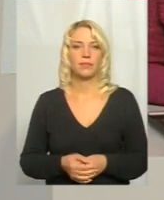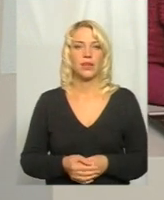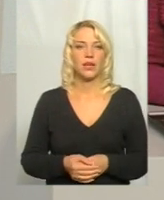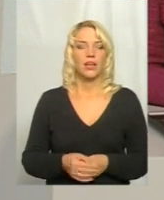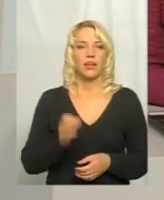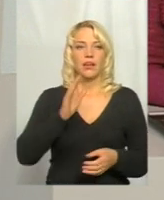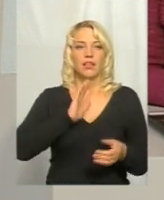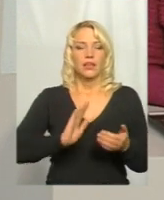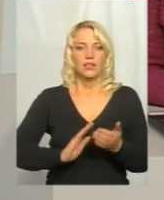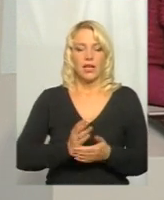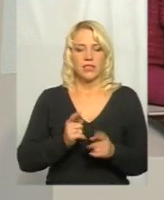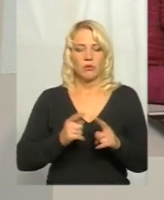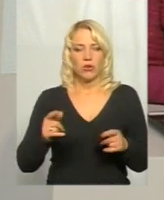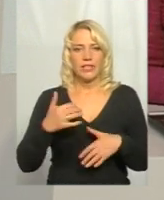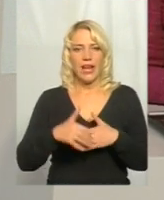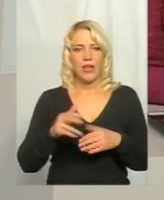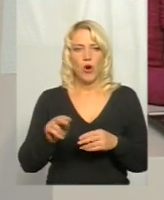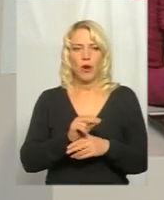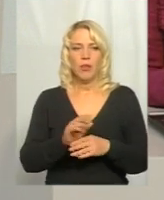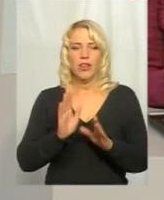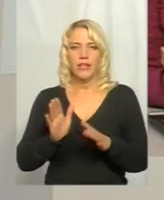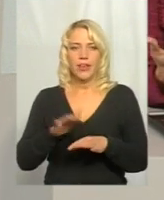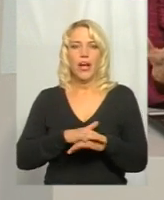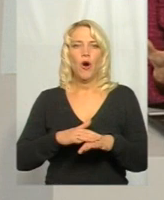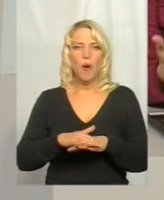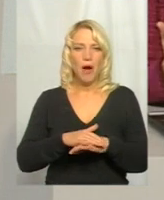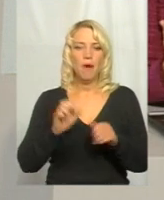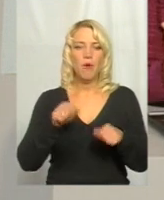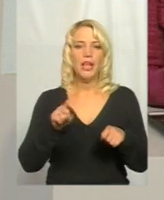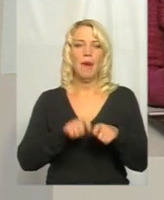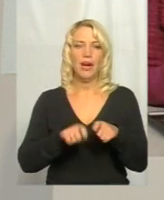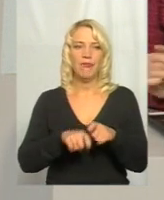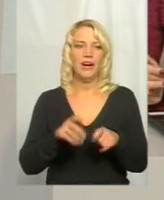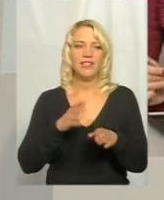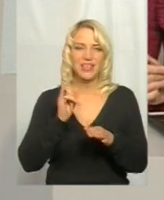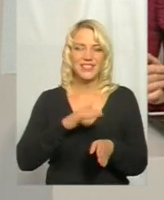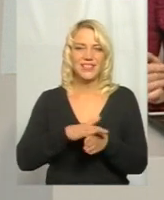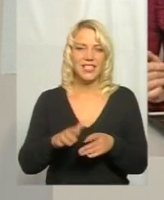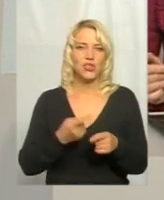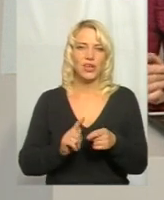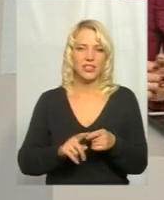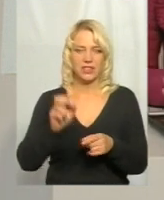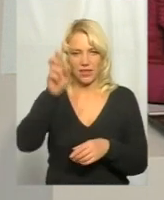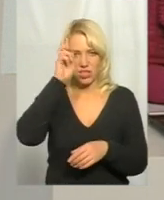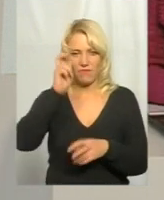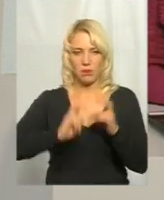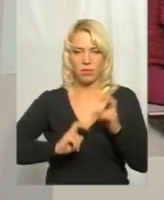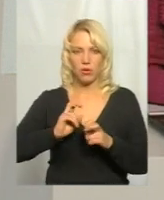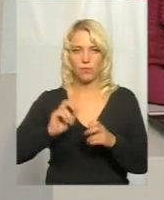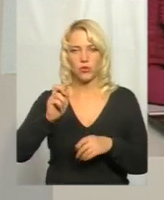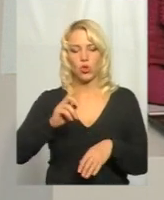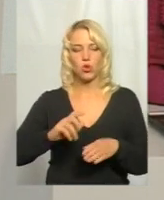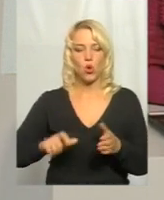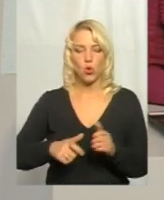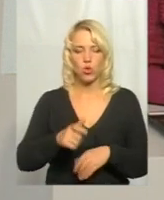якість поточного середнього ремонту не тільки громадськість можуть перевіряти, здійснює її і Державне підприємство дорожньої